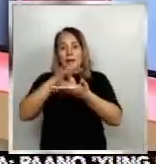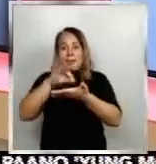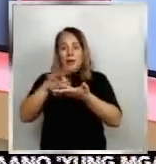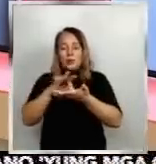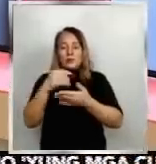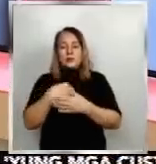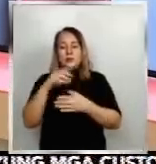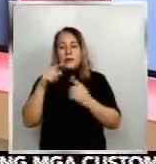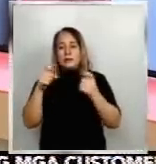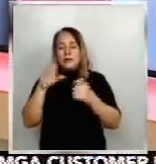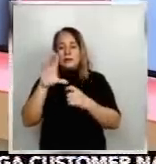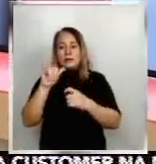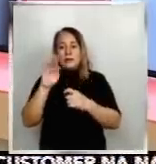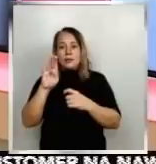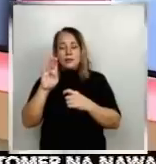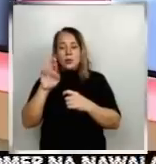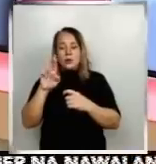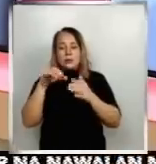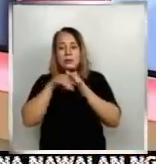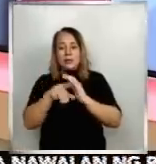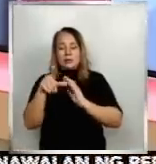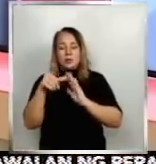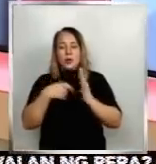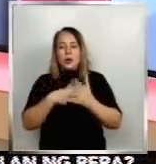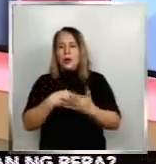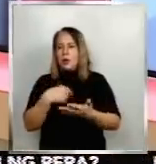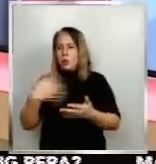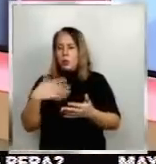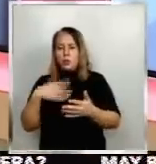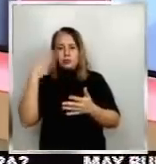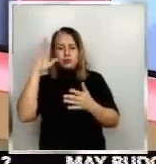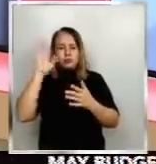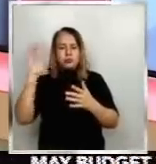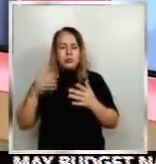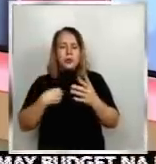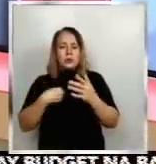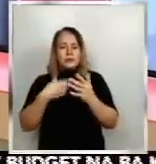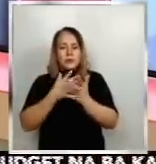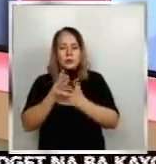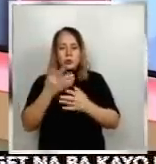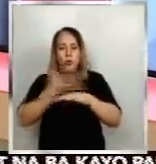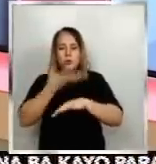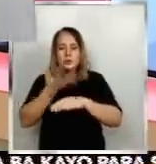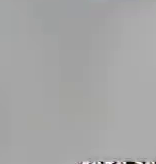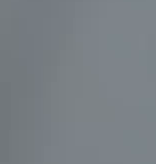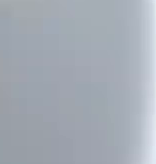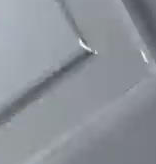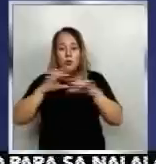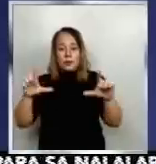group ng polisya, sinabing mas supestikado ang istilo ngayon kumpara sa mga nakaraang online panluloko. Nakatutok si Maki Pulido.